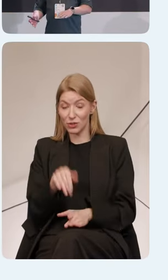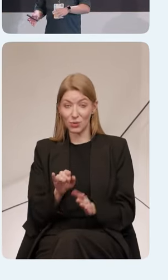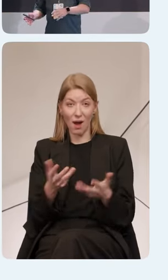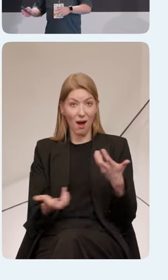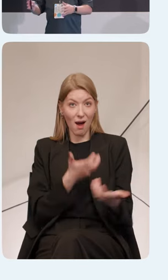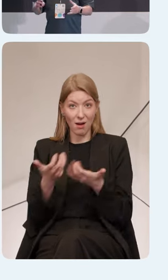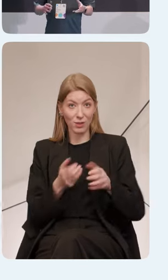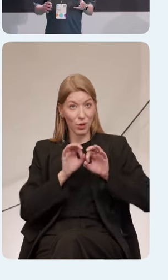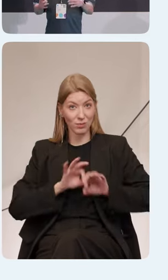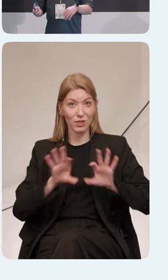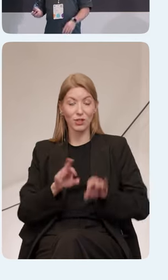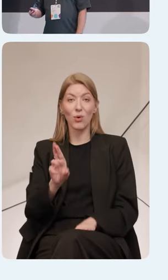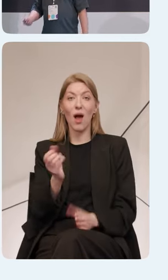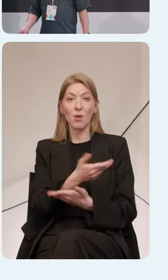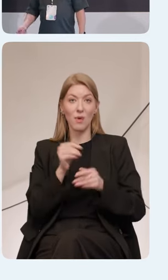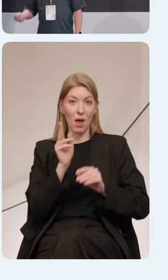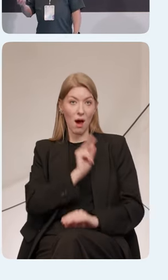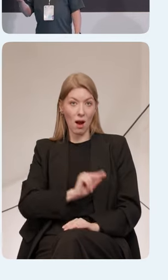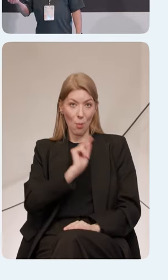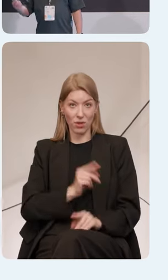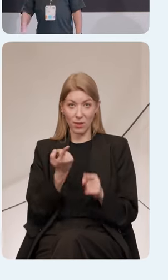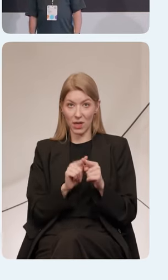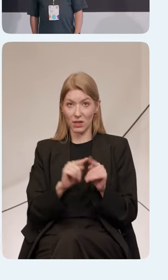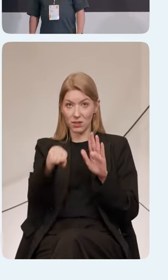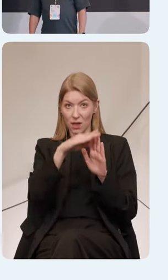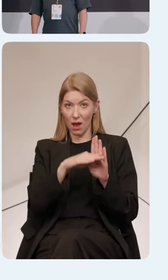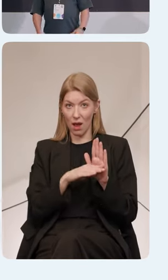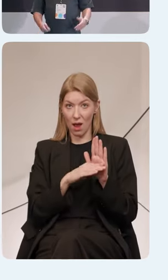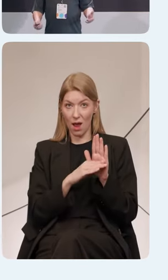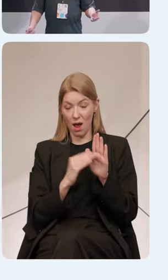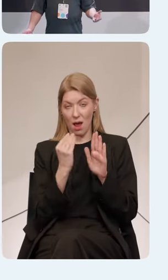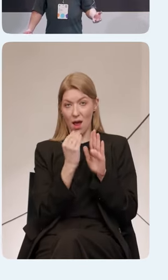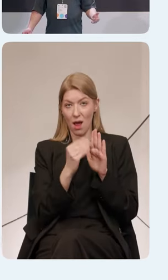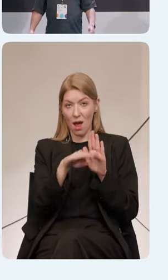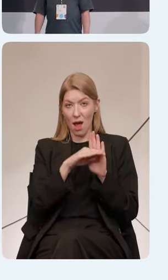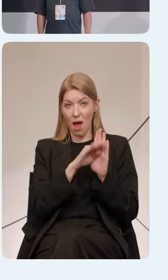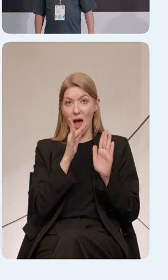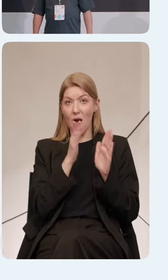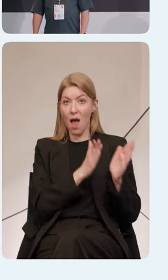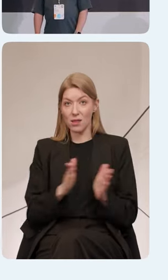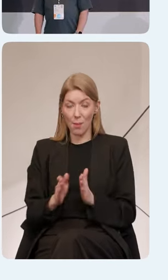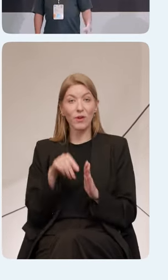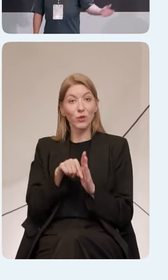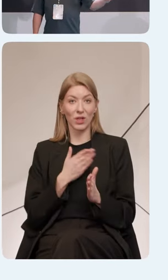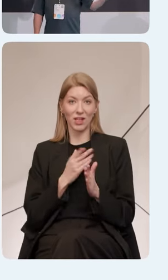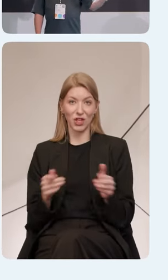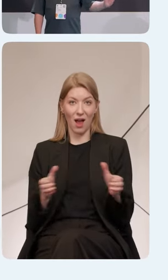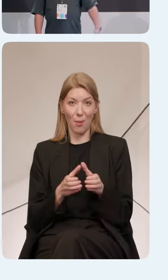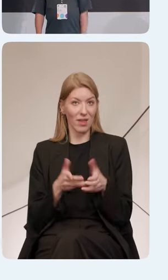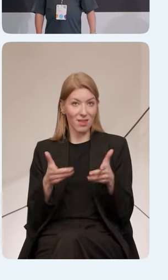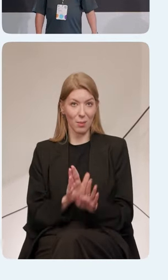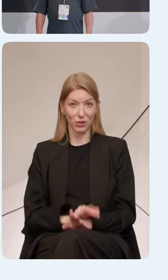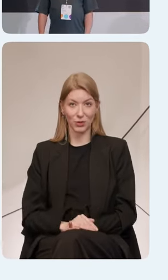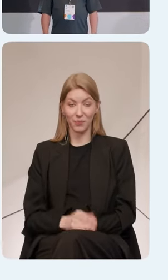расскажу, как мы работаем на этих этапах с доступностью внутри нашей небольшой команды. И первый